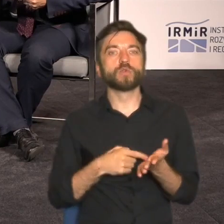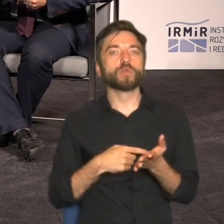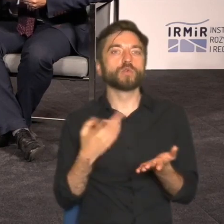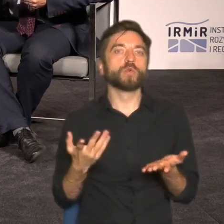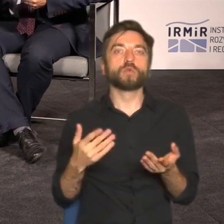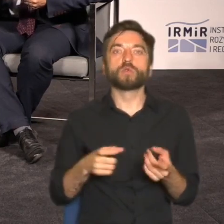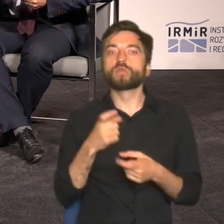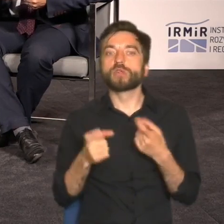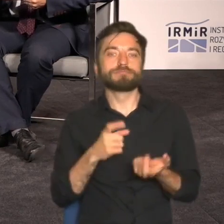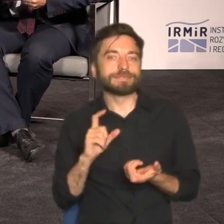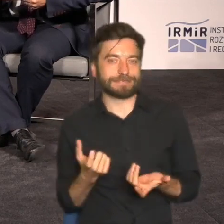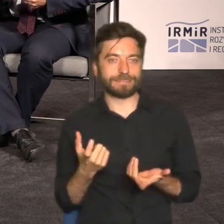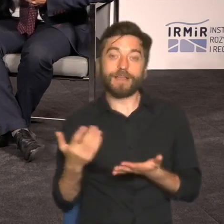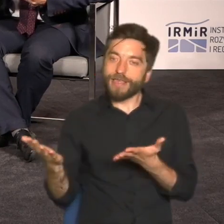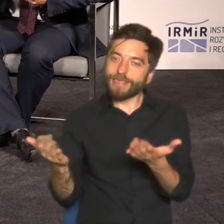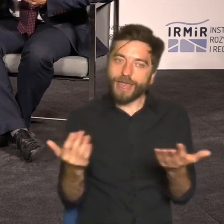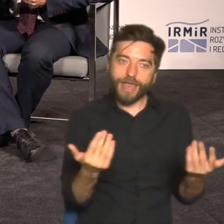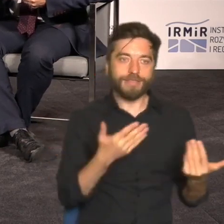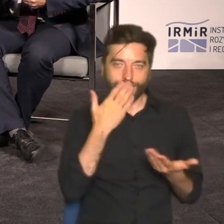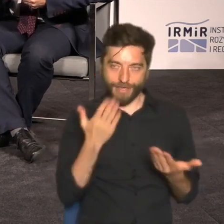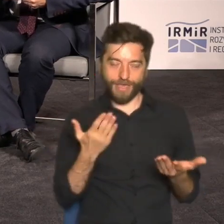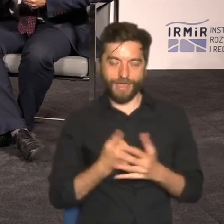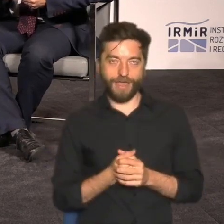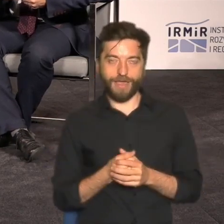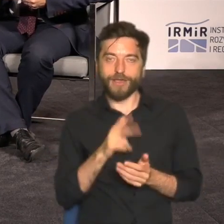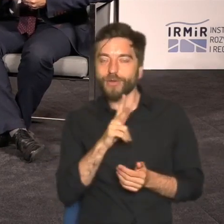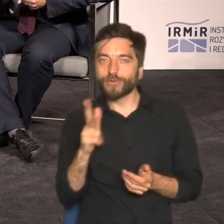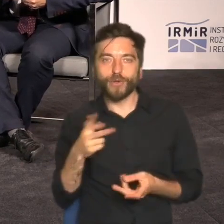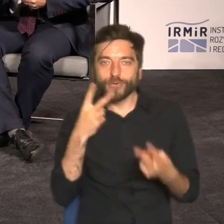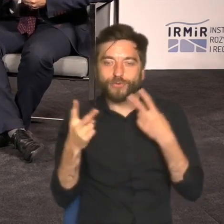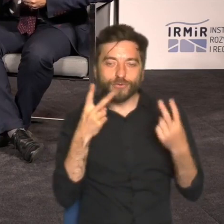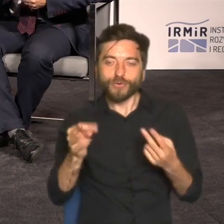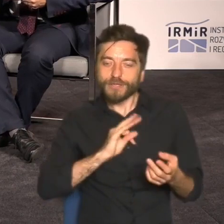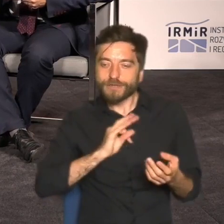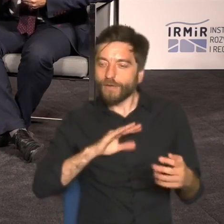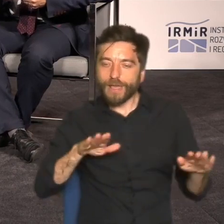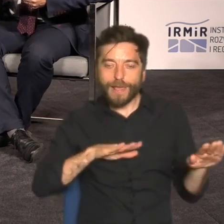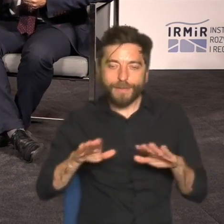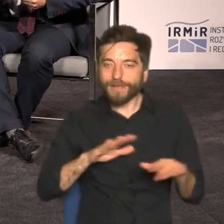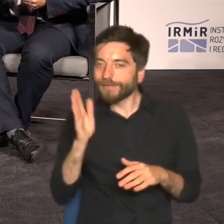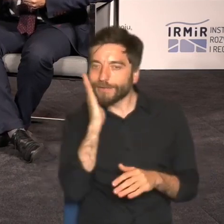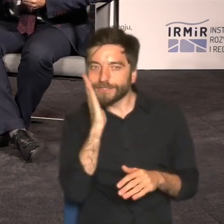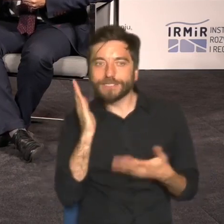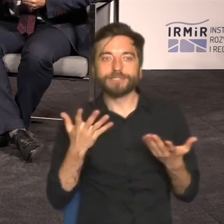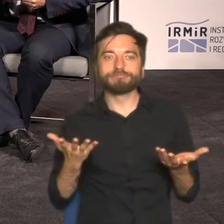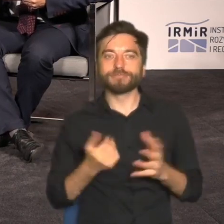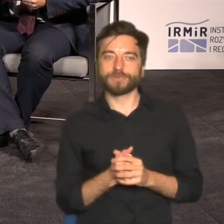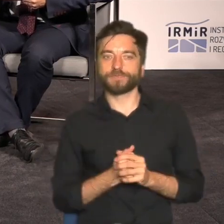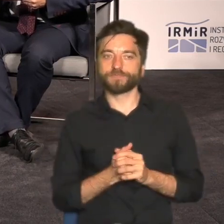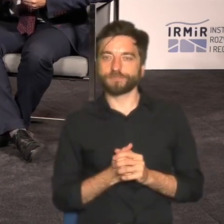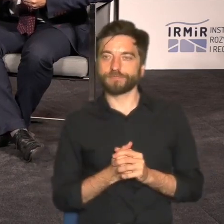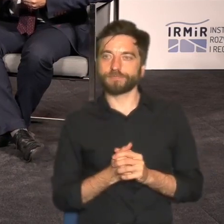instrumenty zachęcania ludzi którzy szukają miejsca do sobie zamieszkania chcą zainwestować swój dom